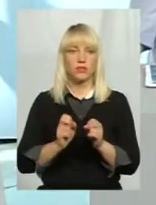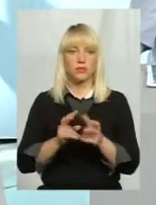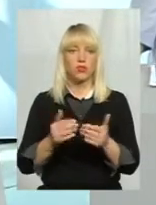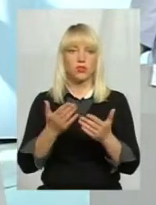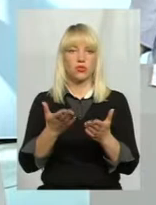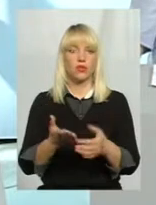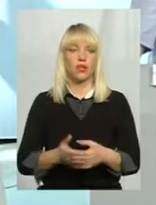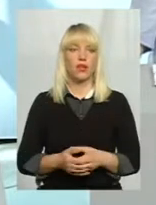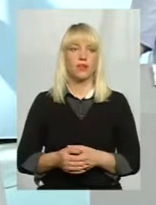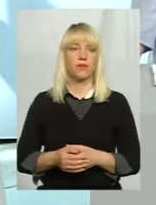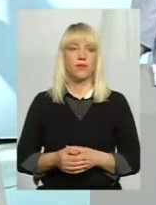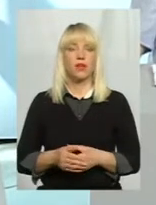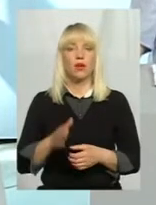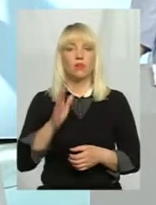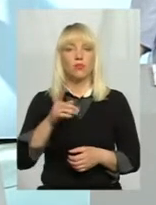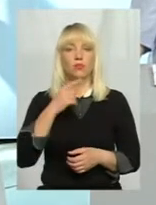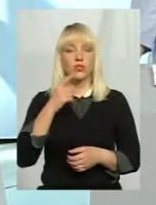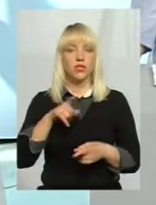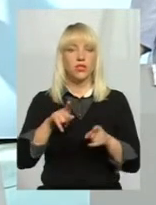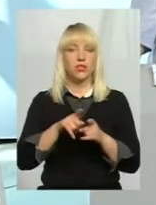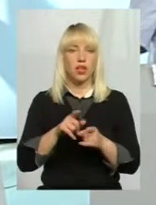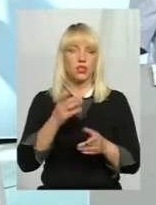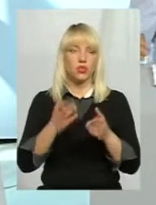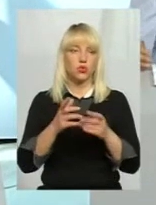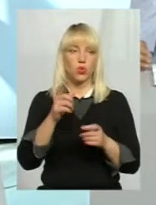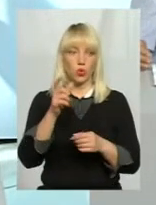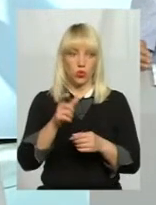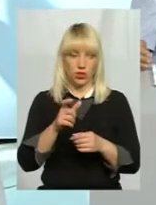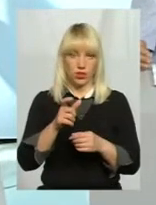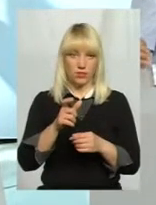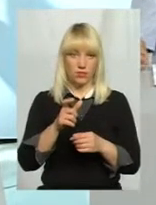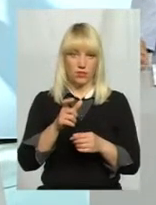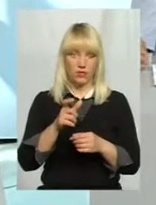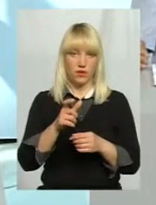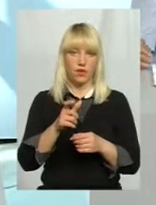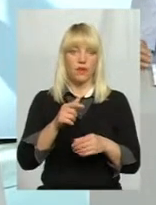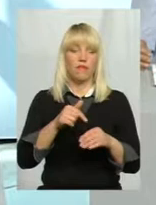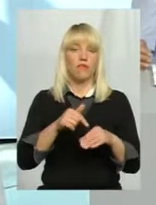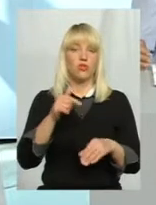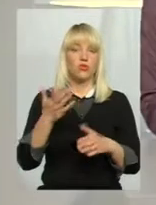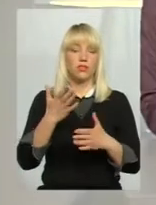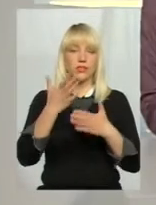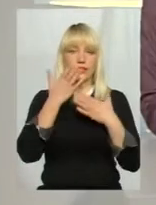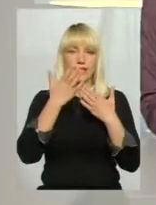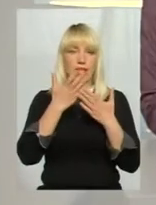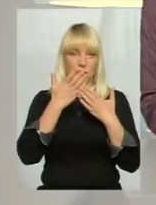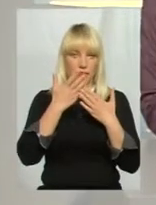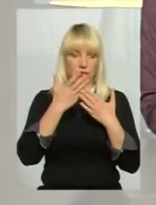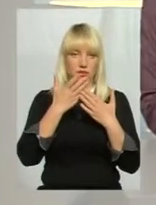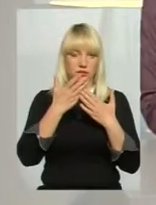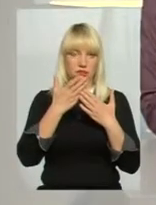Ну, будемо так говорити, що людина, якщо вона навіть відчує якийсь запах, а при